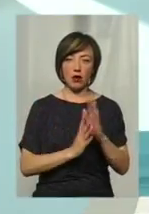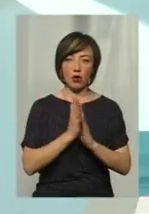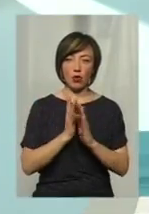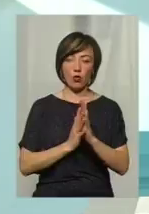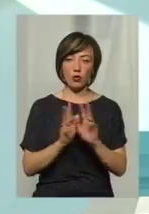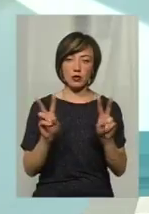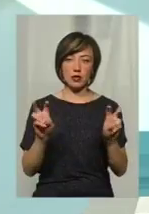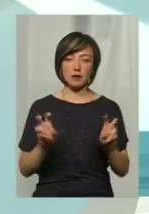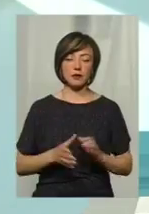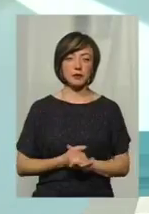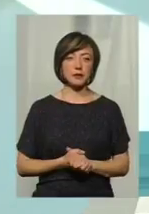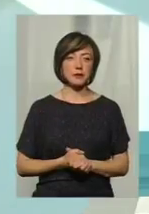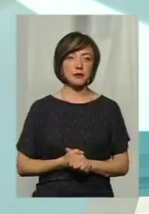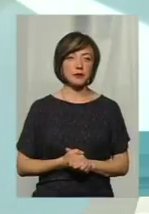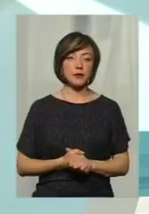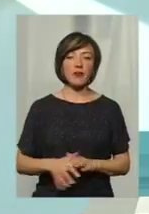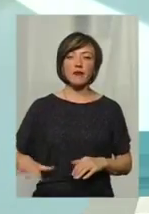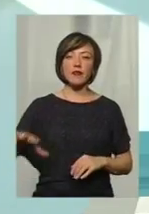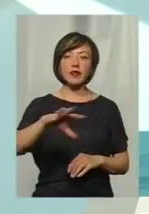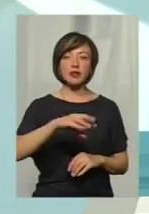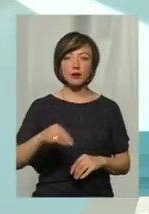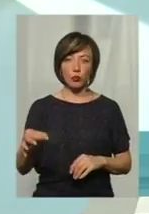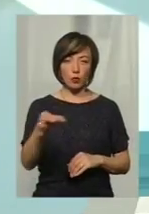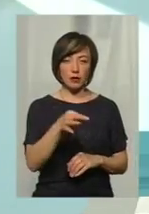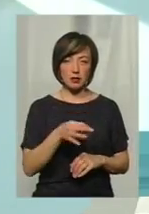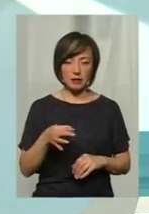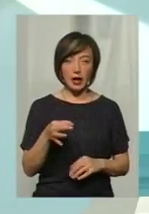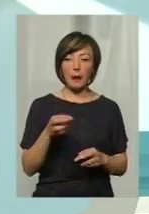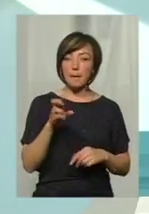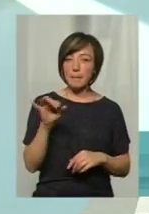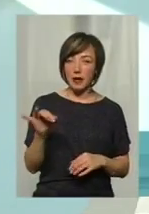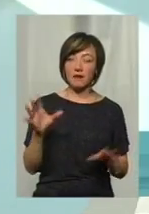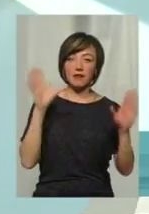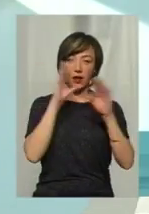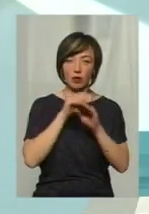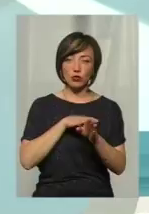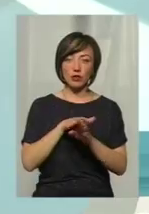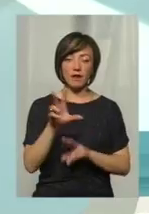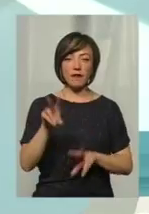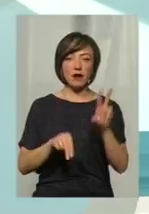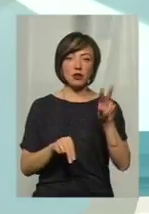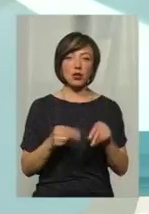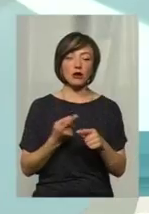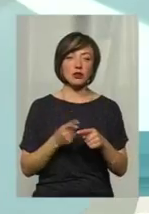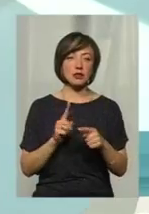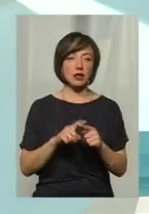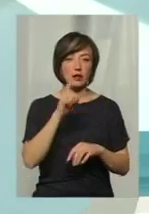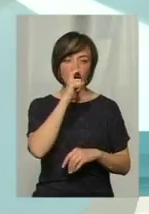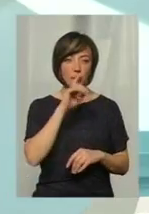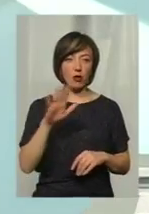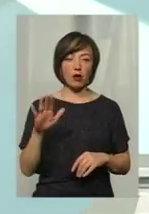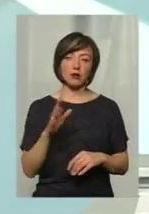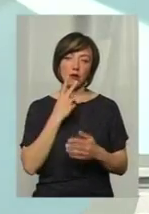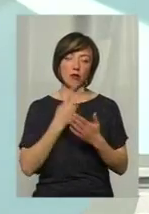даних шкідливих об'єктів на території області. Якби нам це вдалося досягти, я вважаю, це був би досить непоганий